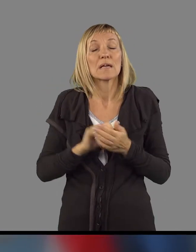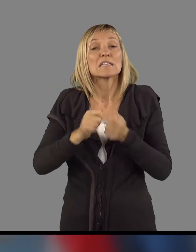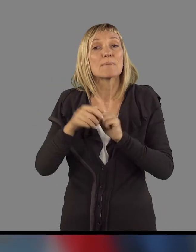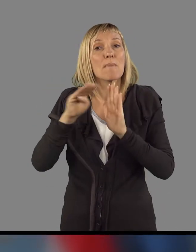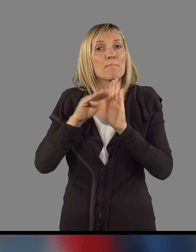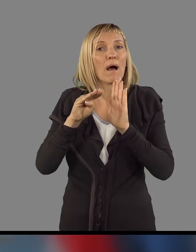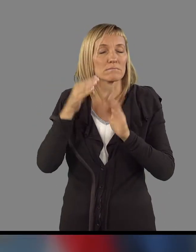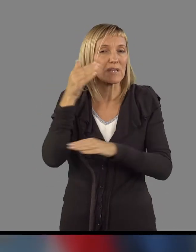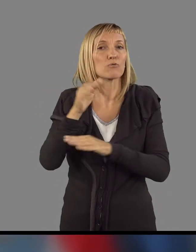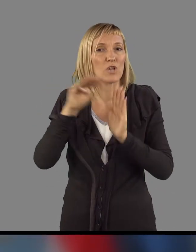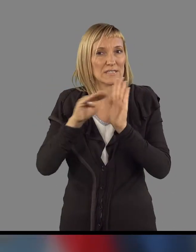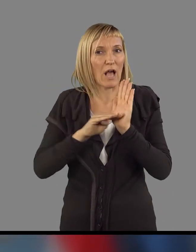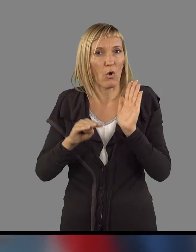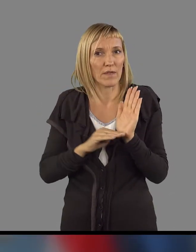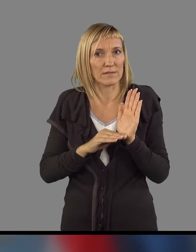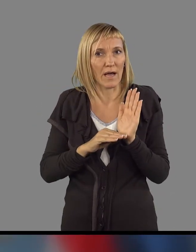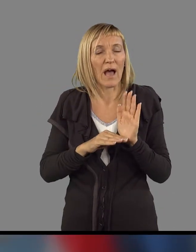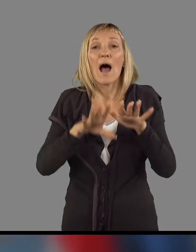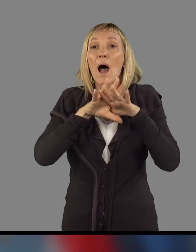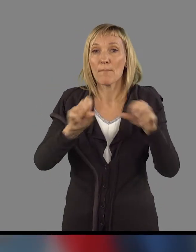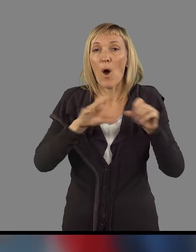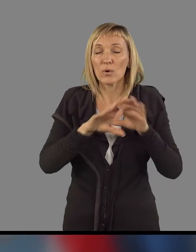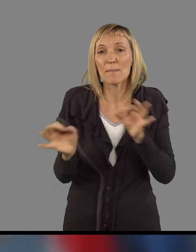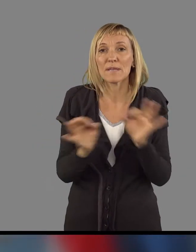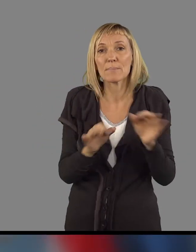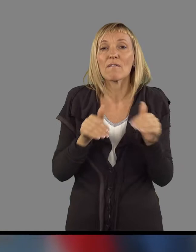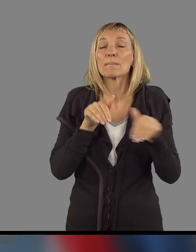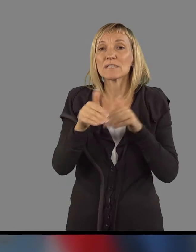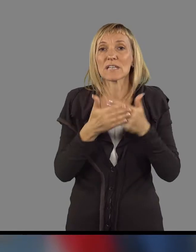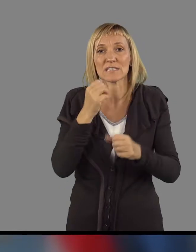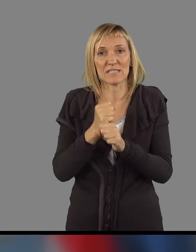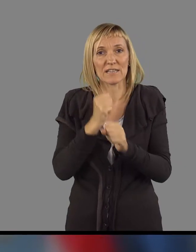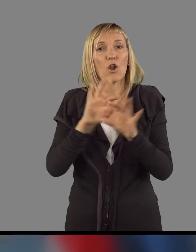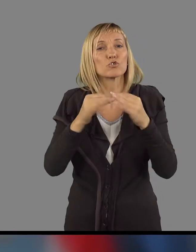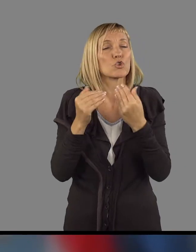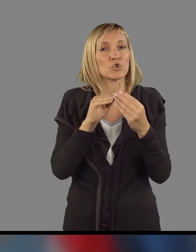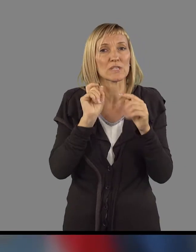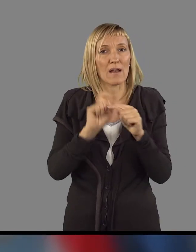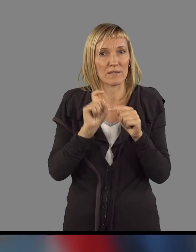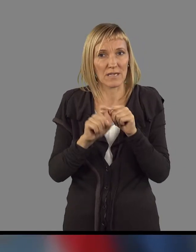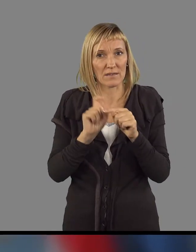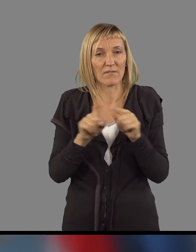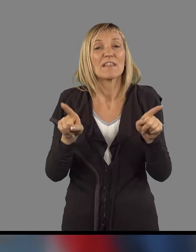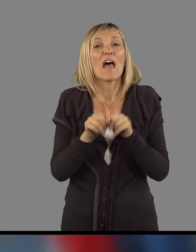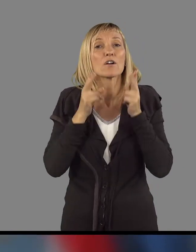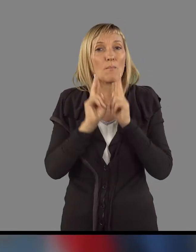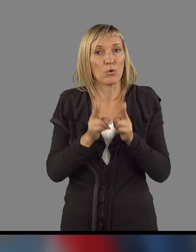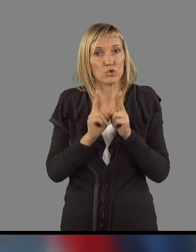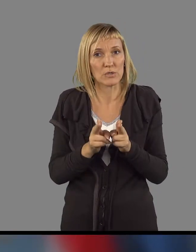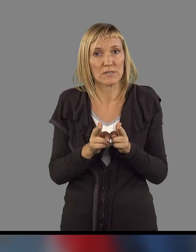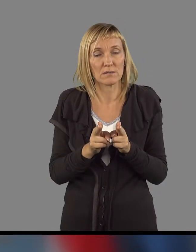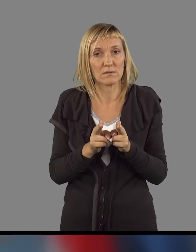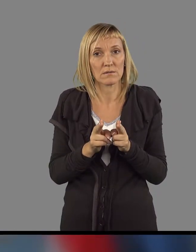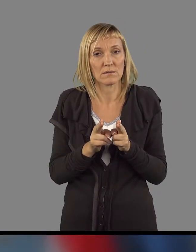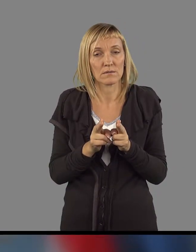davčne zakonodaje in pa ukrepi, ki jih pripravlja ministrstvo za delo, družino, socialne zadeve in enake možnosti,